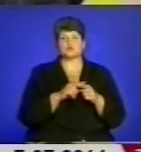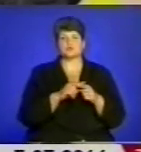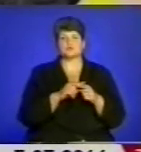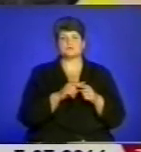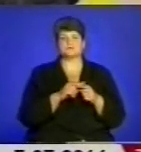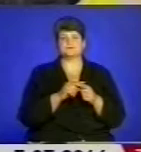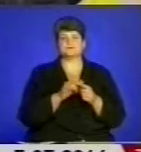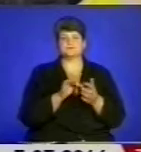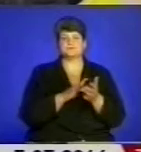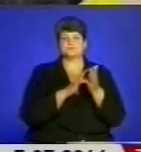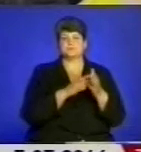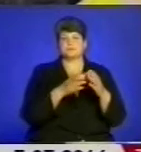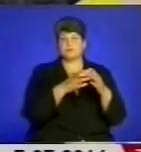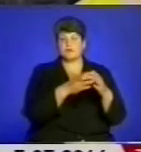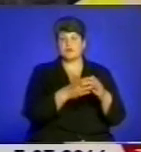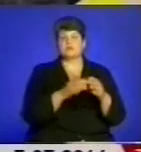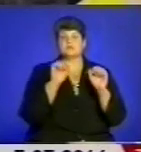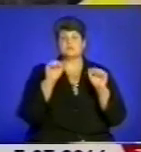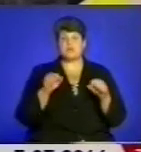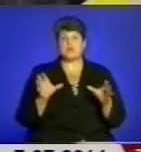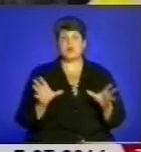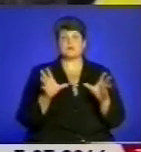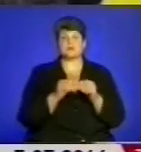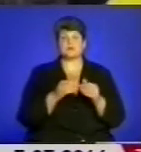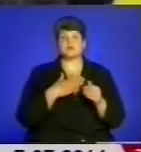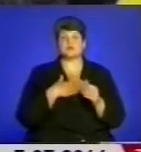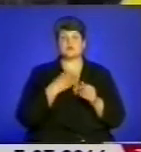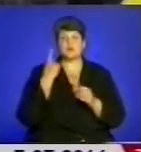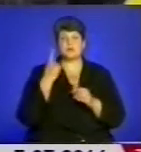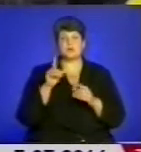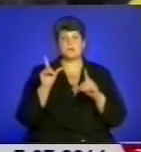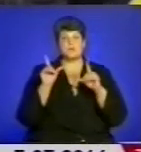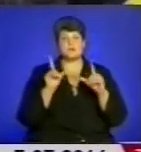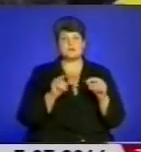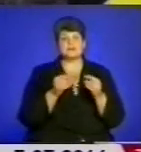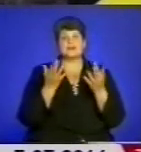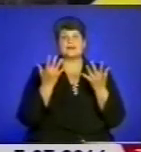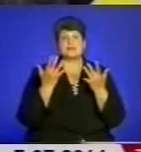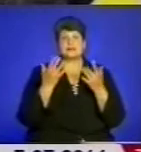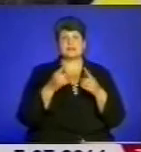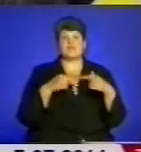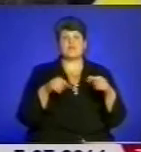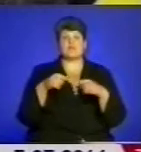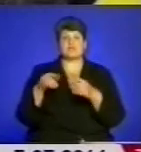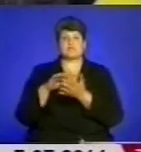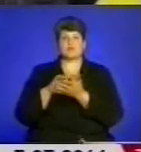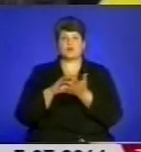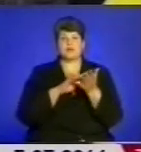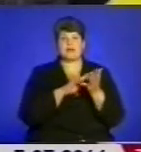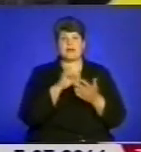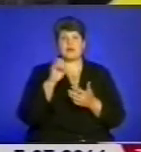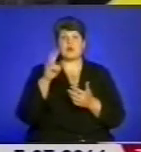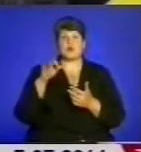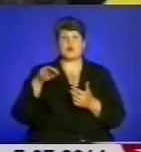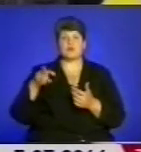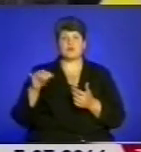Вони змогли об'єднати у нашій одній поїздці декілька видів туризму. Екологічний